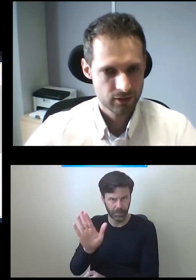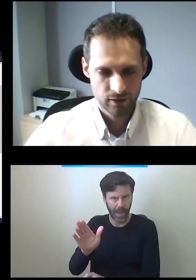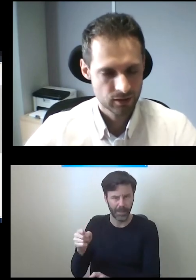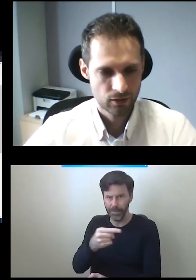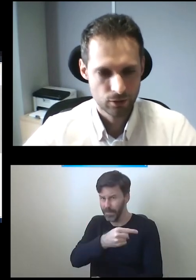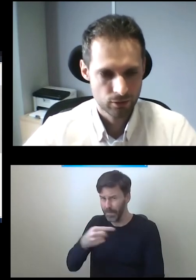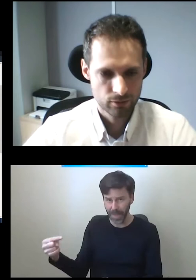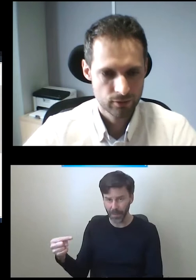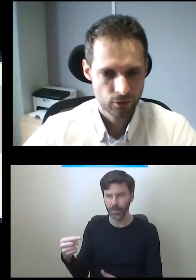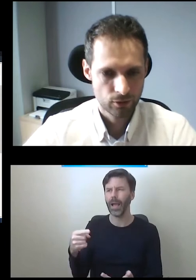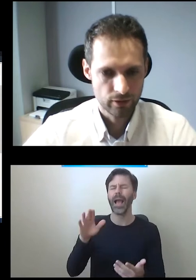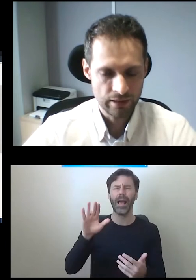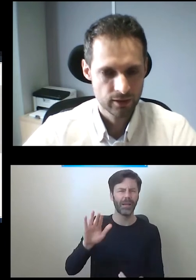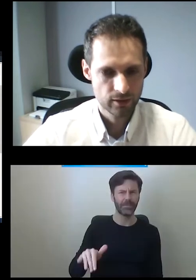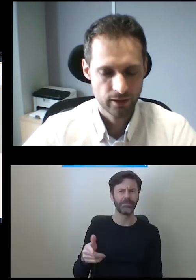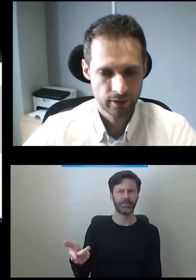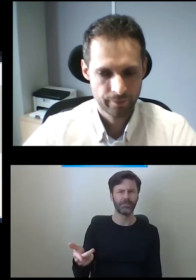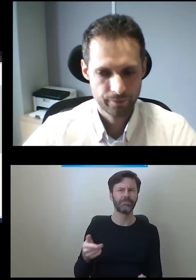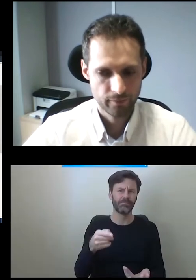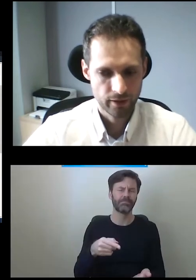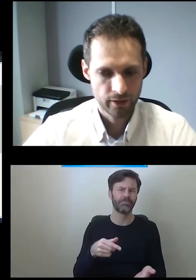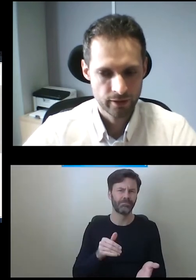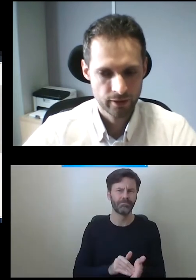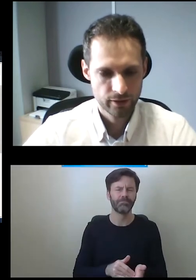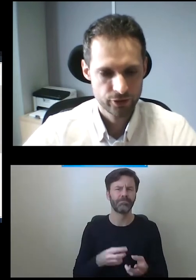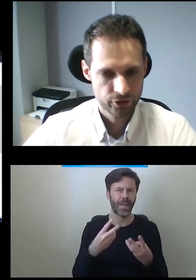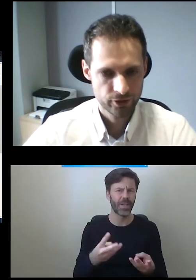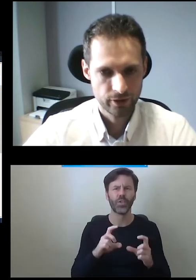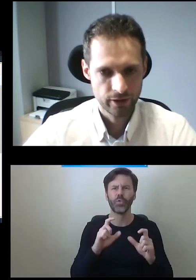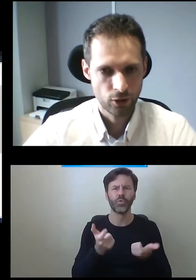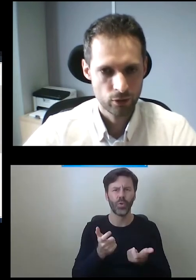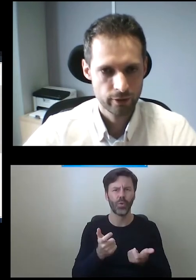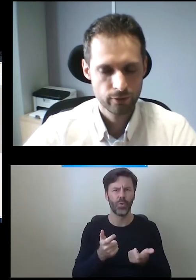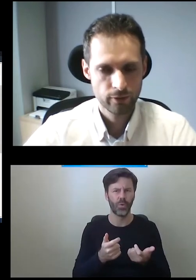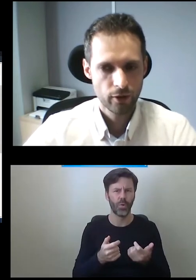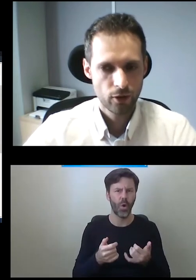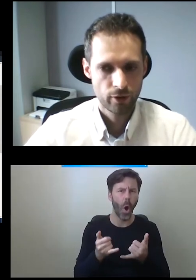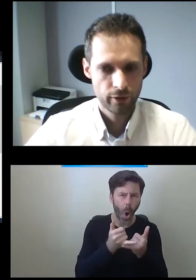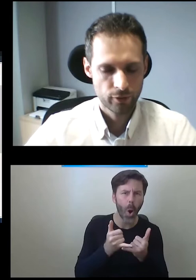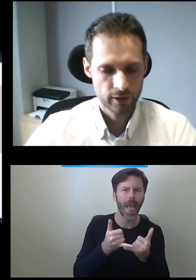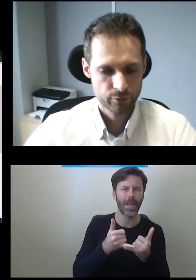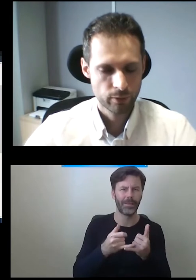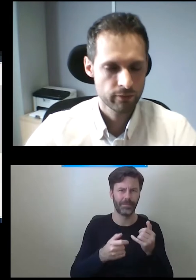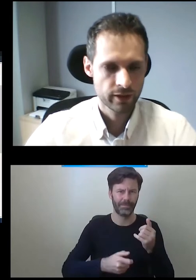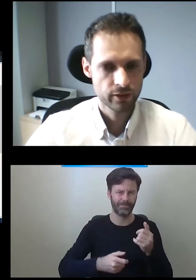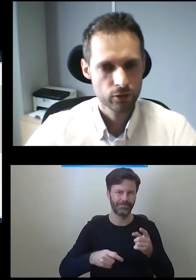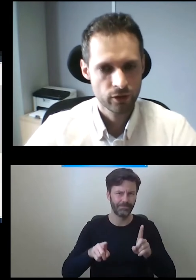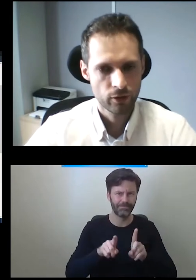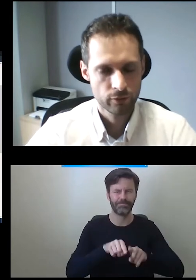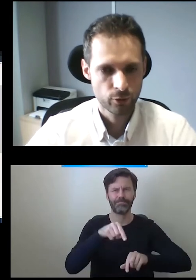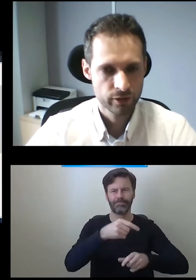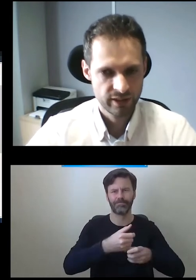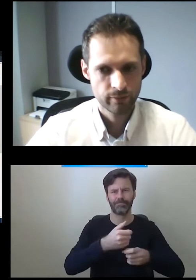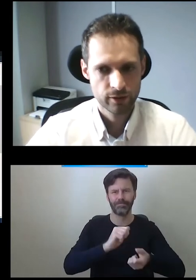to jest kwestia tylko innych cieczy, innych olejów oraz przepompowania tych